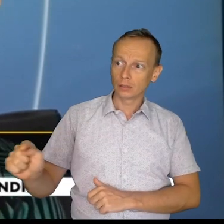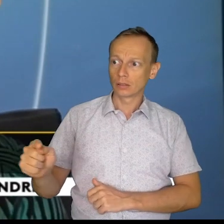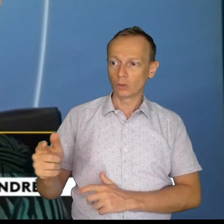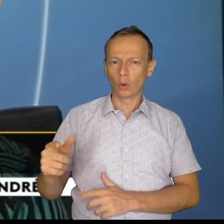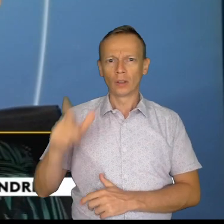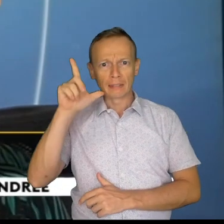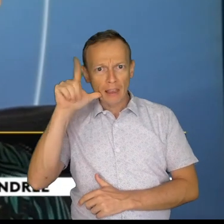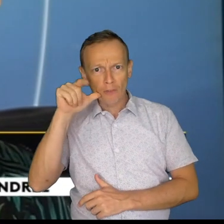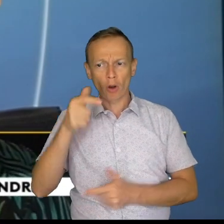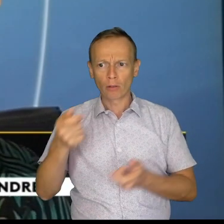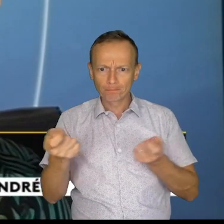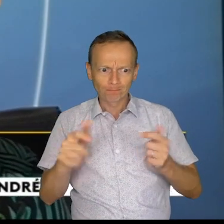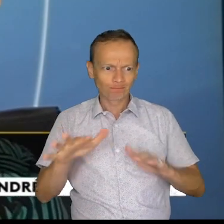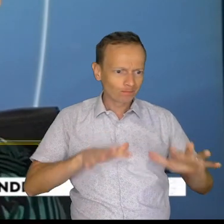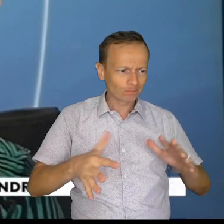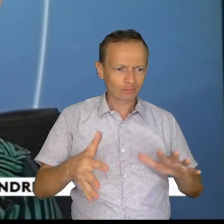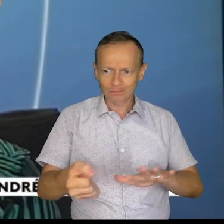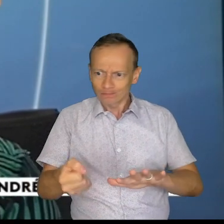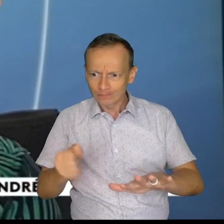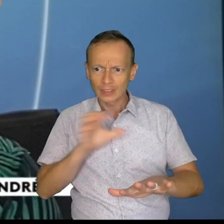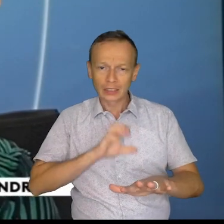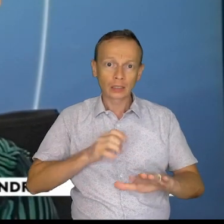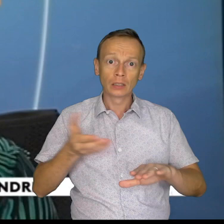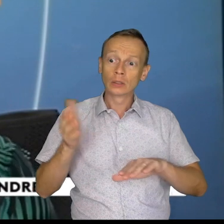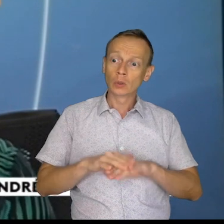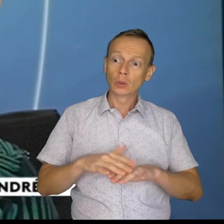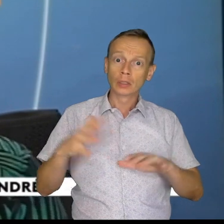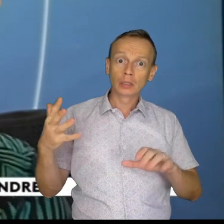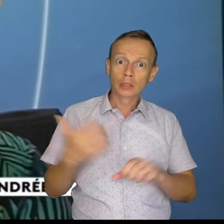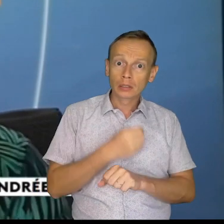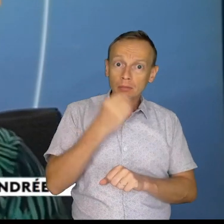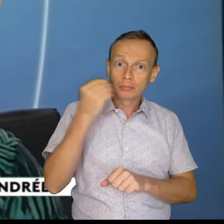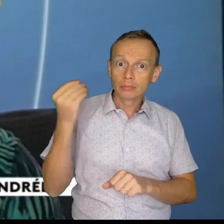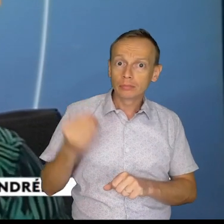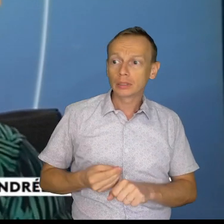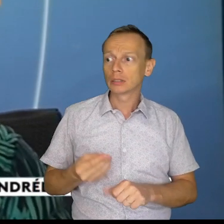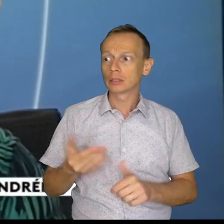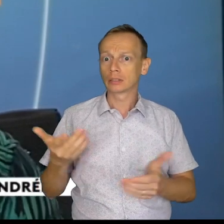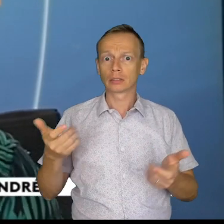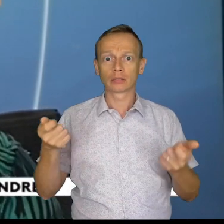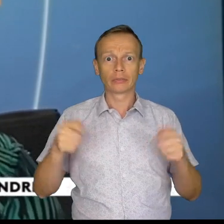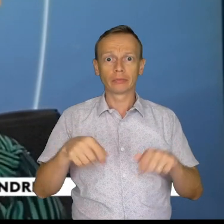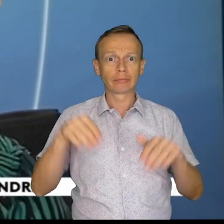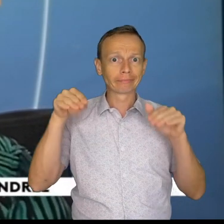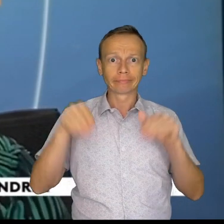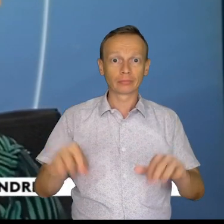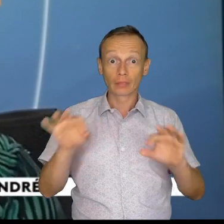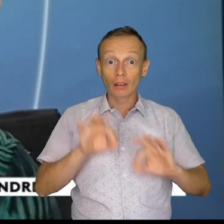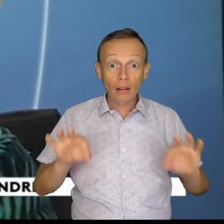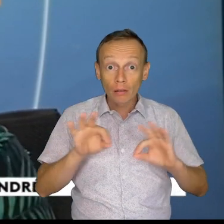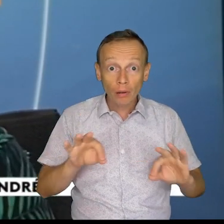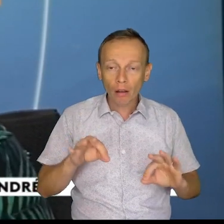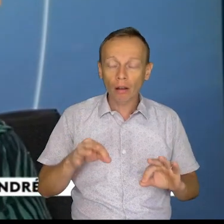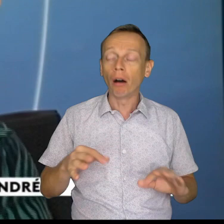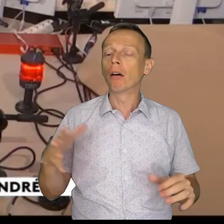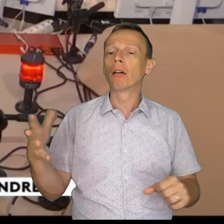fait des efforts de gestion, ont réussi à ne pas en arriver à mettre la clé sur